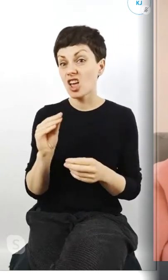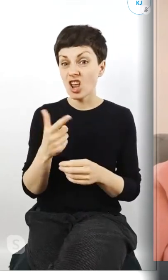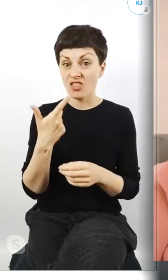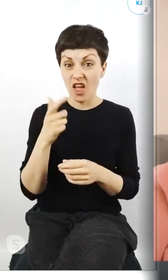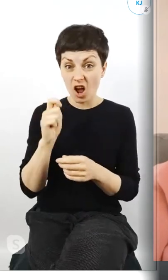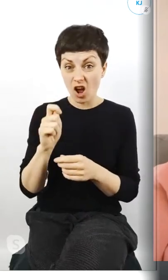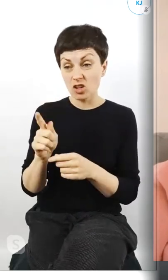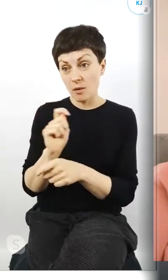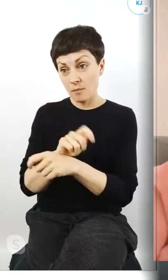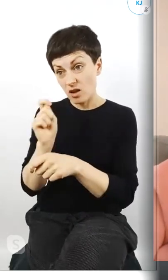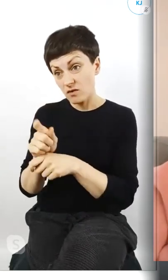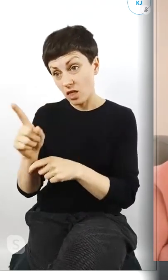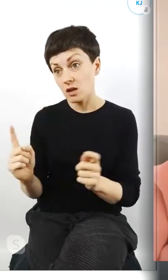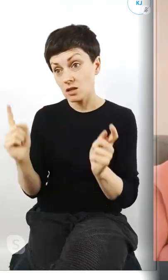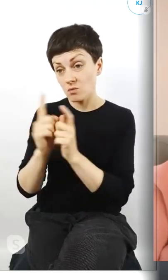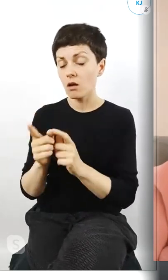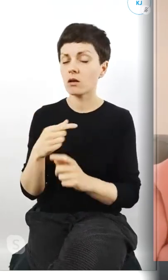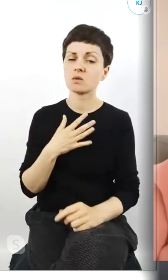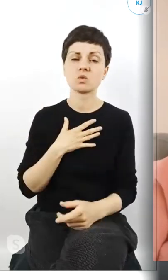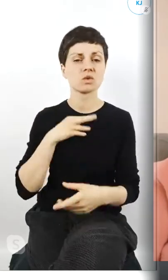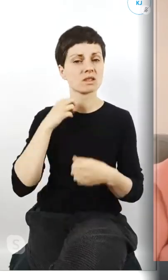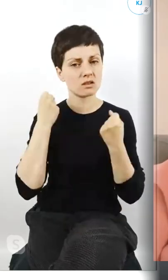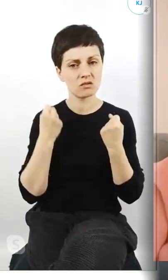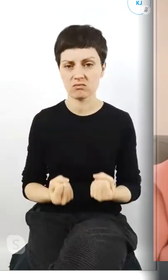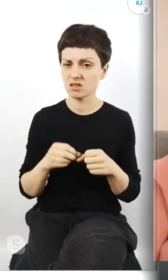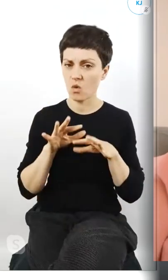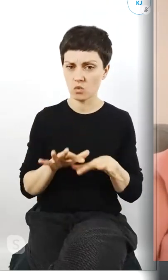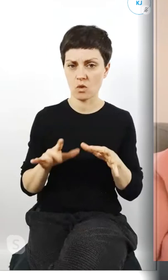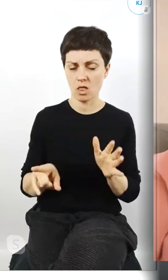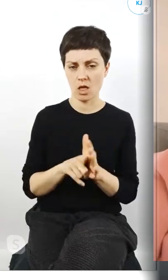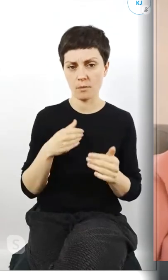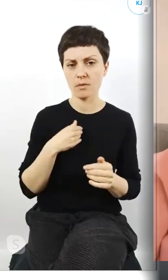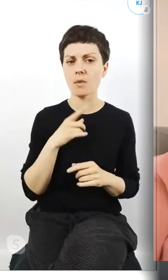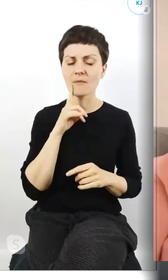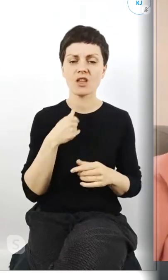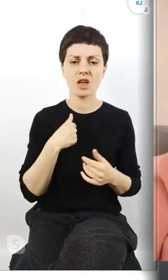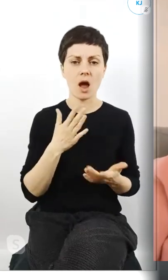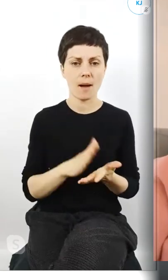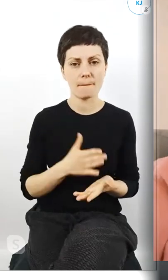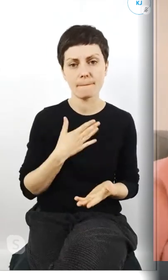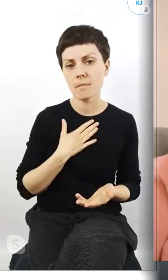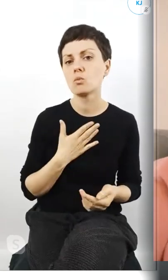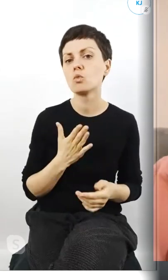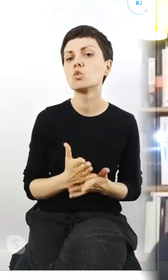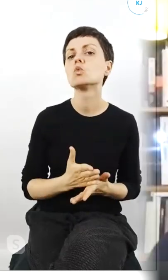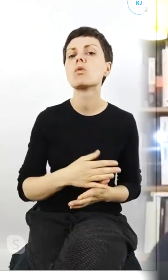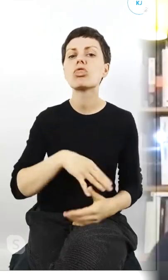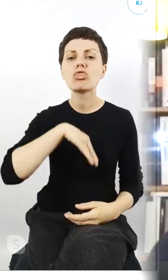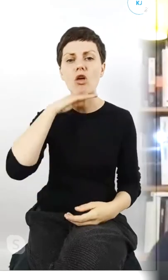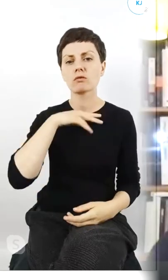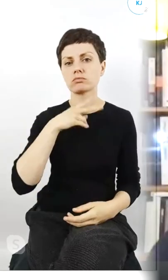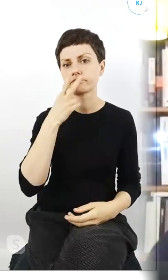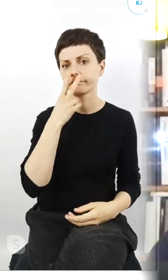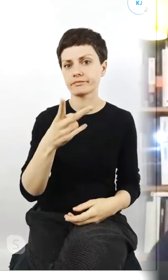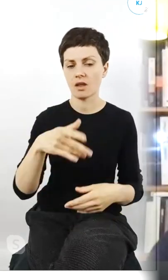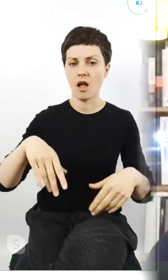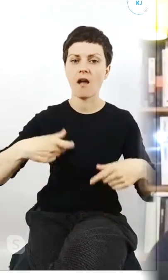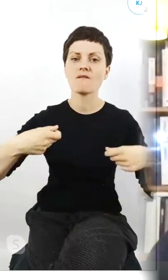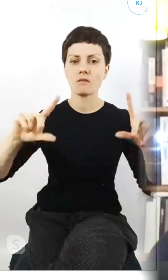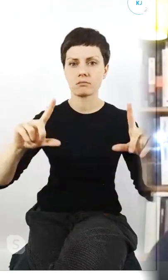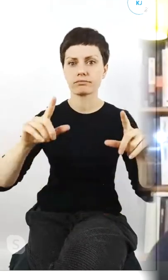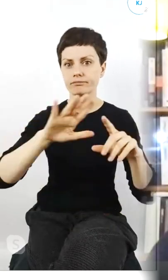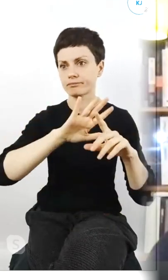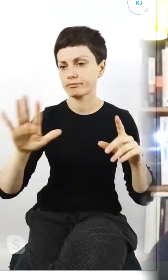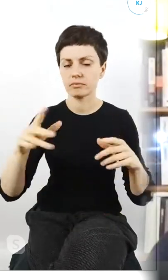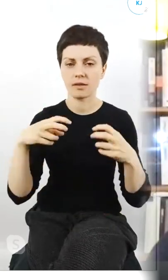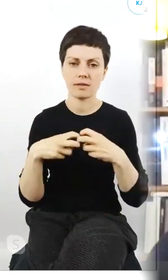to dla mnie na przykład to jest już strasznie uciążliwe bo ja osobiście mam już dość patrzenia w ekrany Alicja się zgłaszała